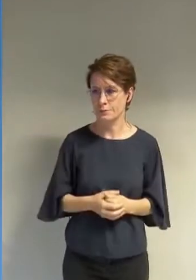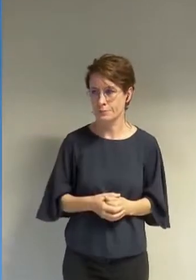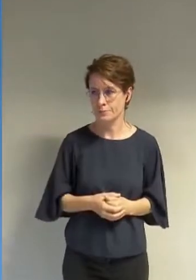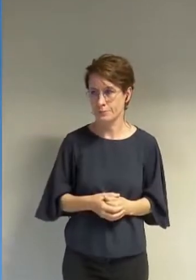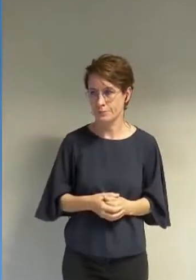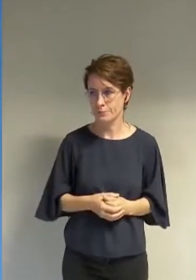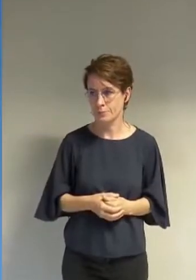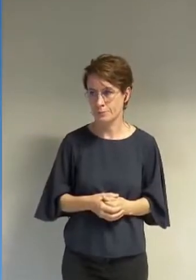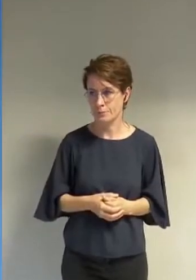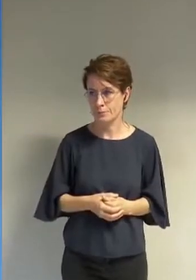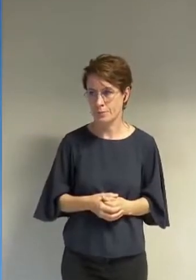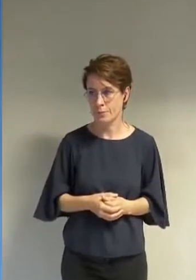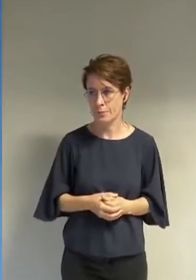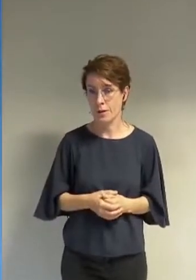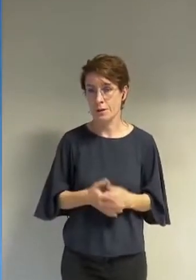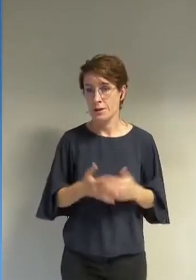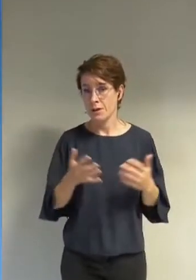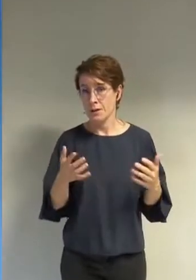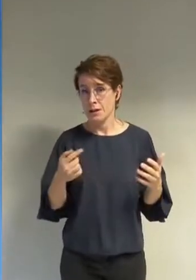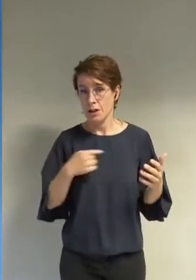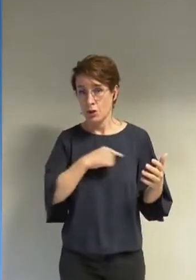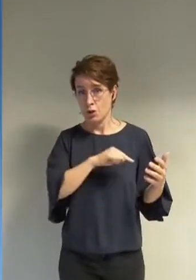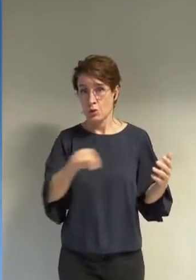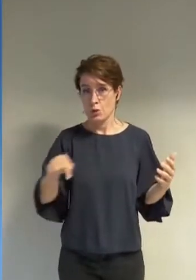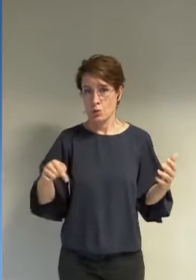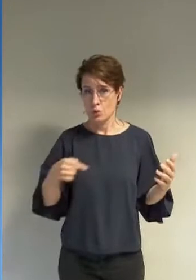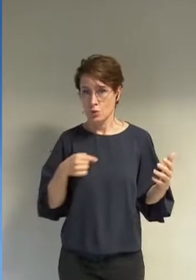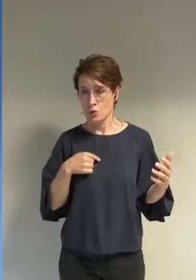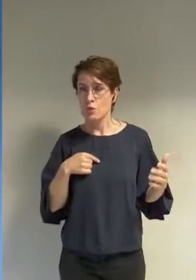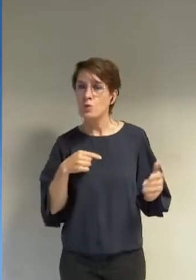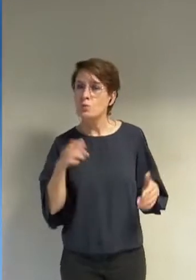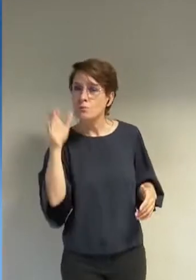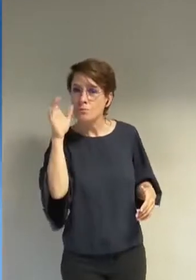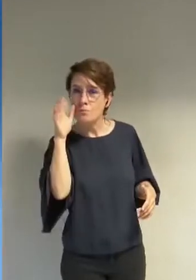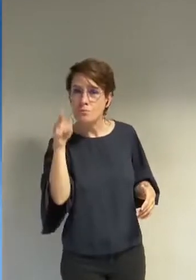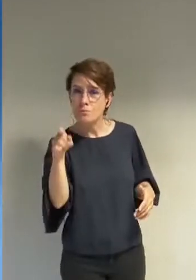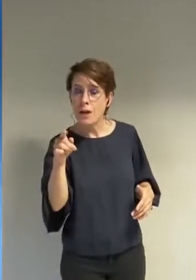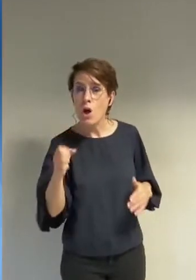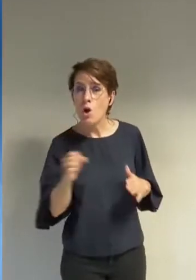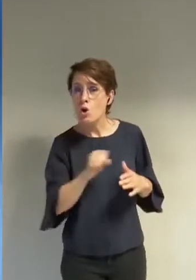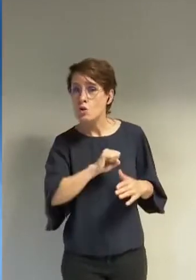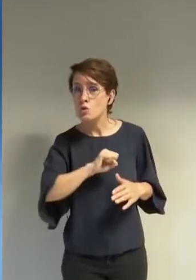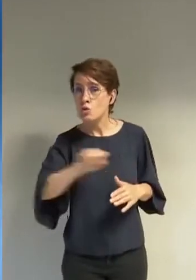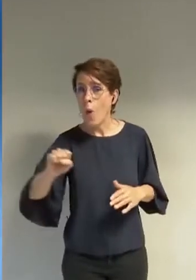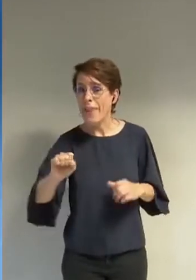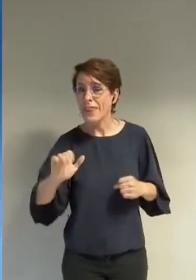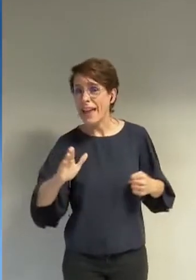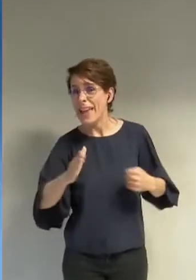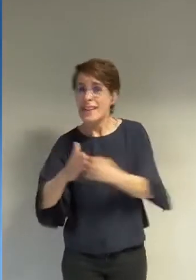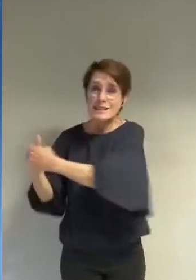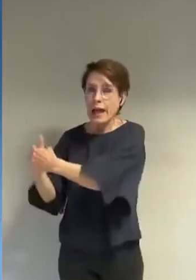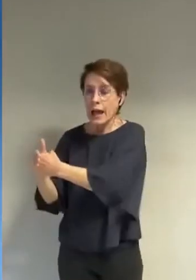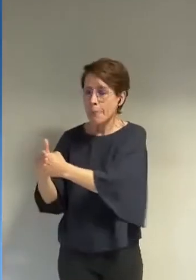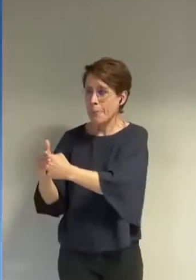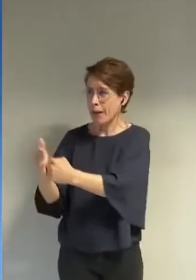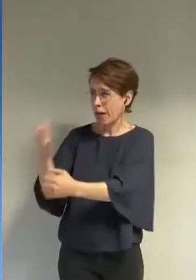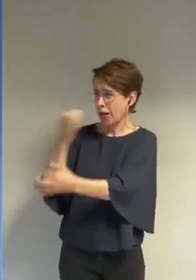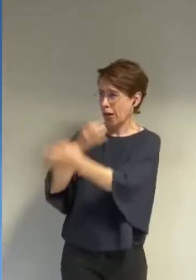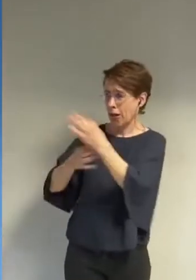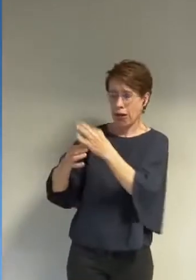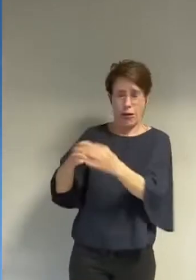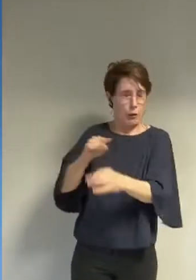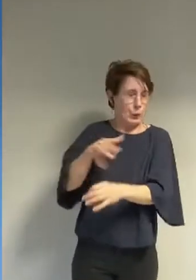nous n'avons rien de commun avec les discours abjects de l'extrême droite qui cherchent à faire de nos